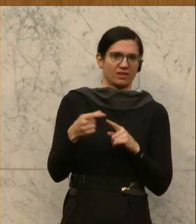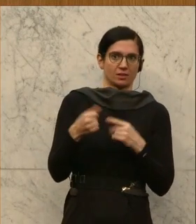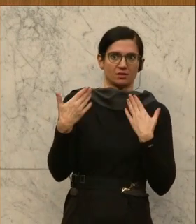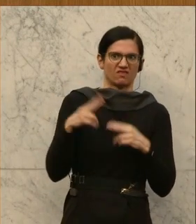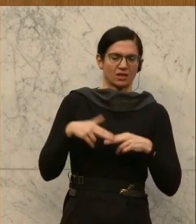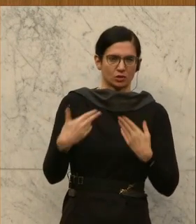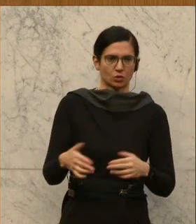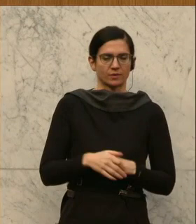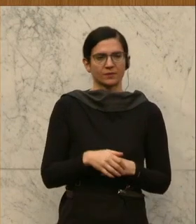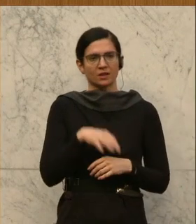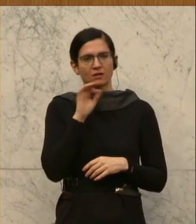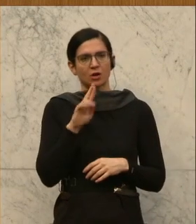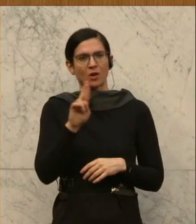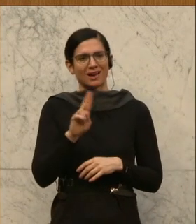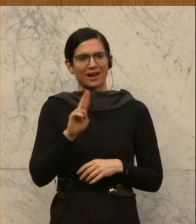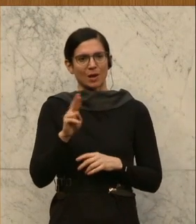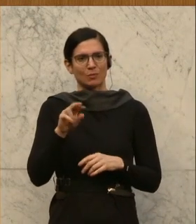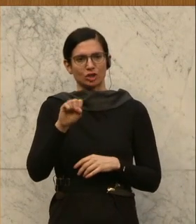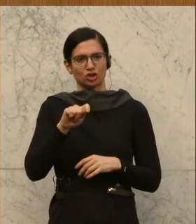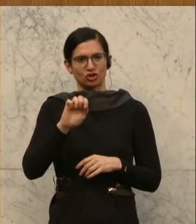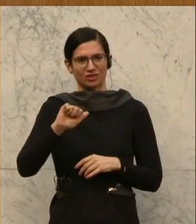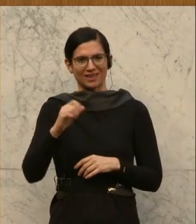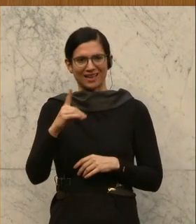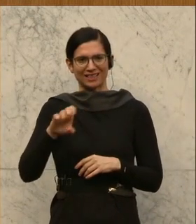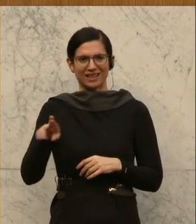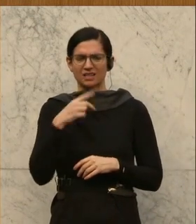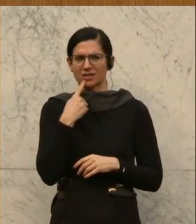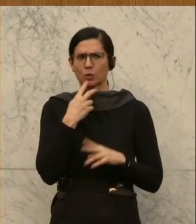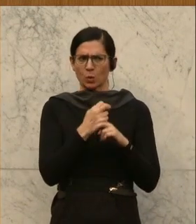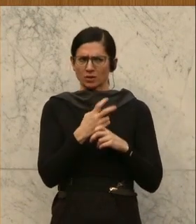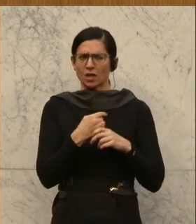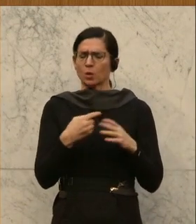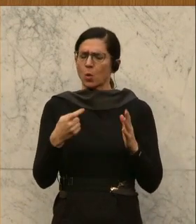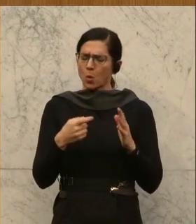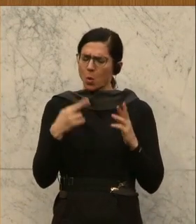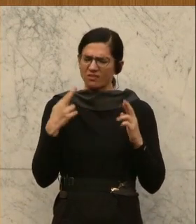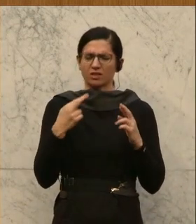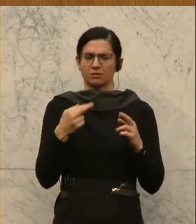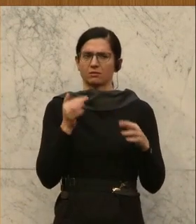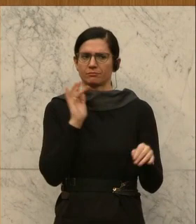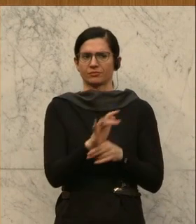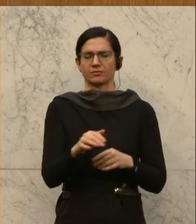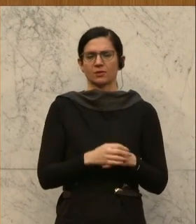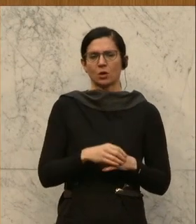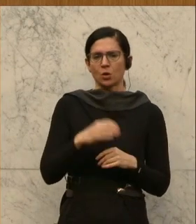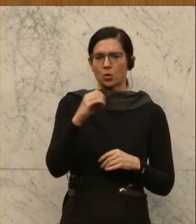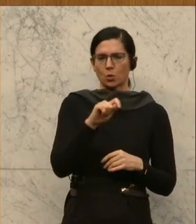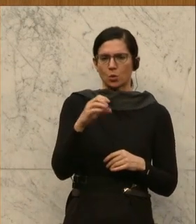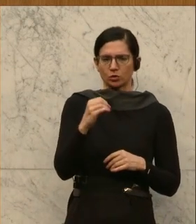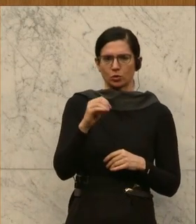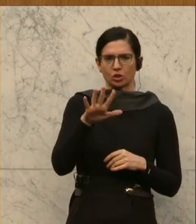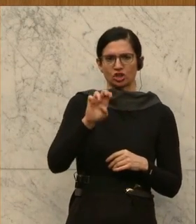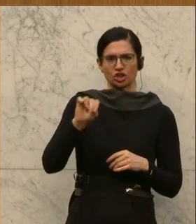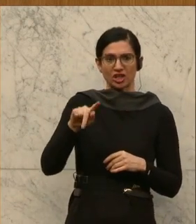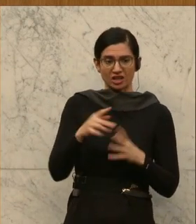ist. Helga Rabelstadler sagt, ich hoffe, dass Österreich gegen diese Schließung aufsteht. Otto Schenk sagt, dieses Orchester aufzulösen